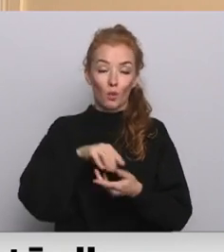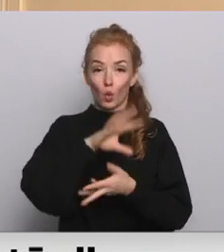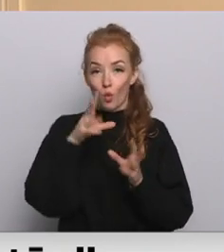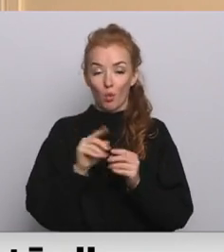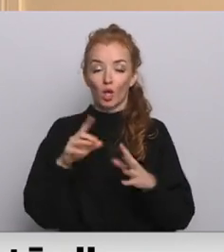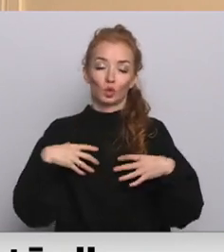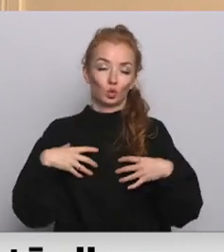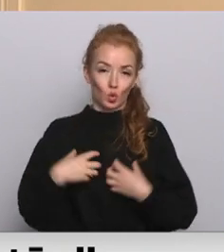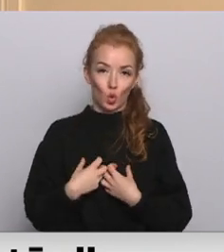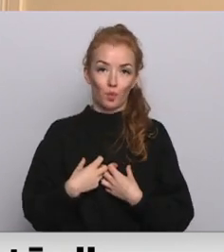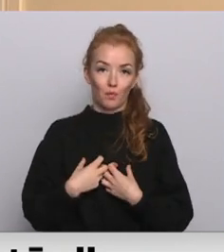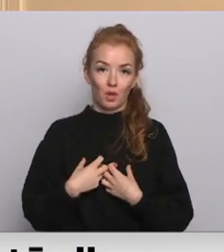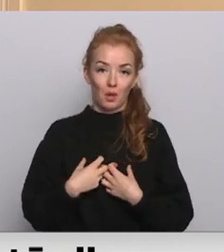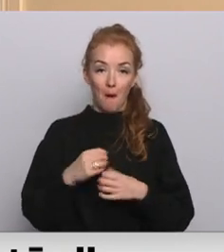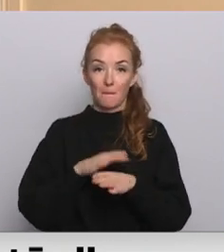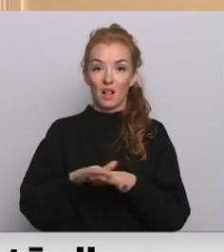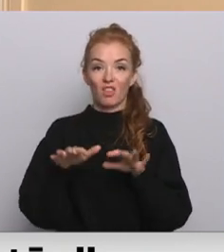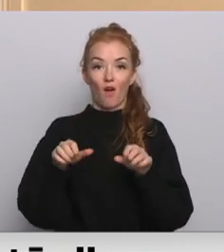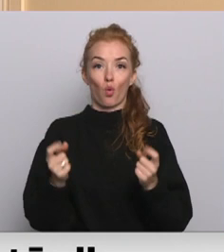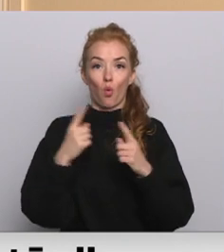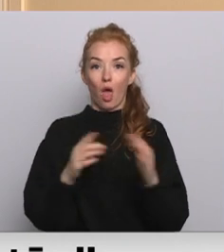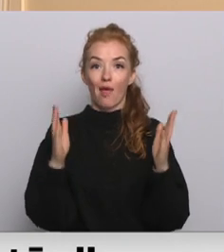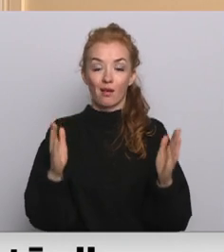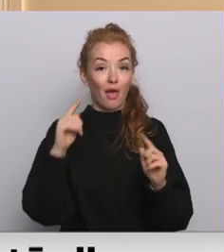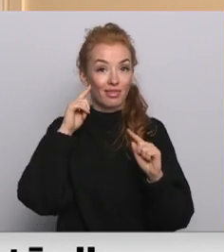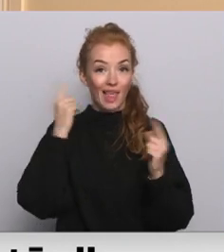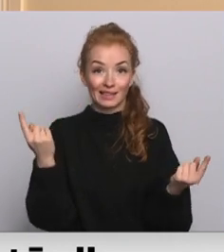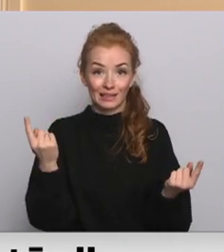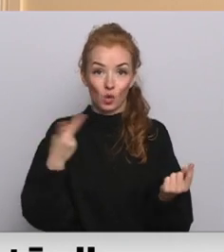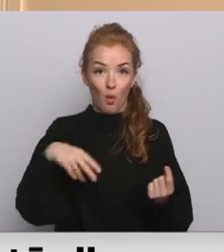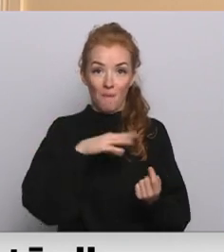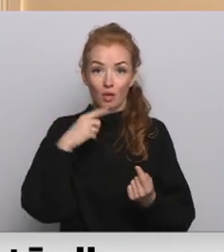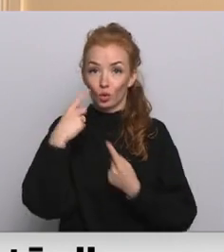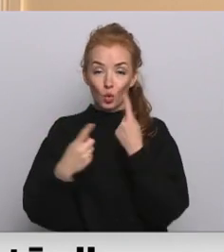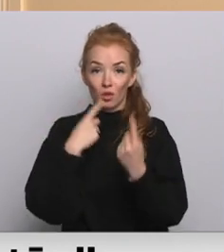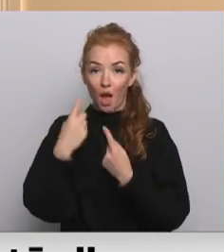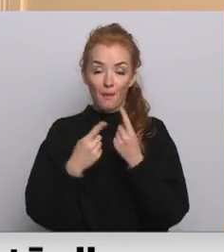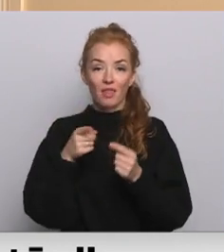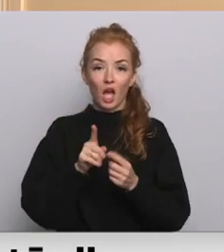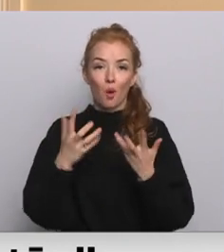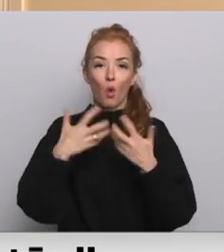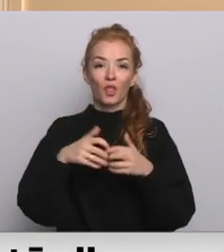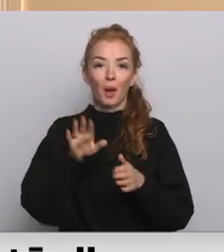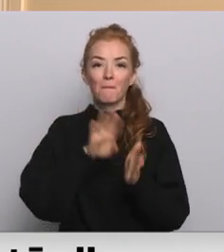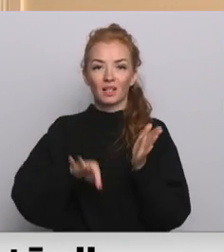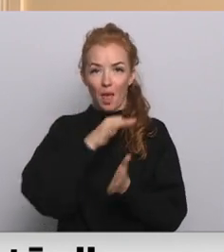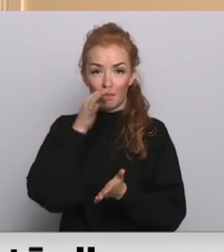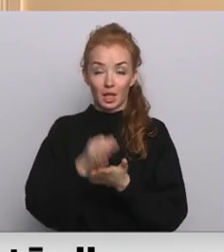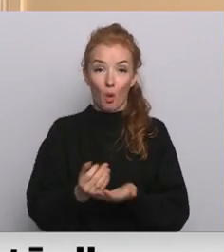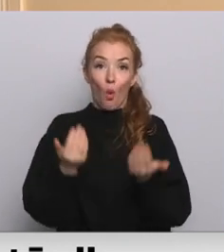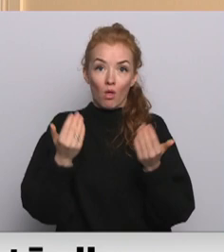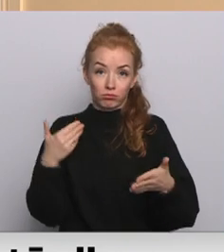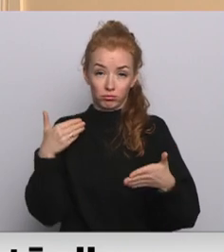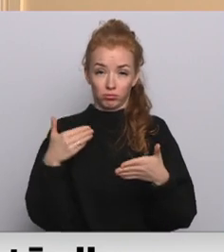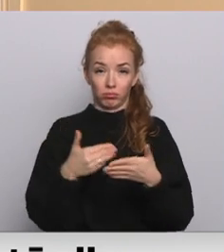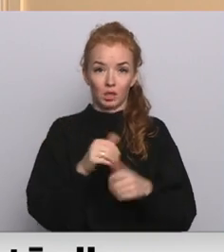skumji, ka pilnvaru laikā mūs nedzird, ja, un tas ir tāds politiskās bezatbildības seks, ka mēs esam streika priekšvokarā,